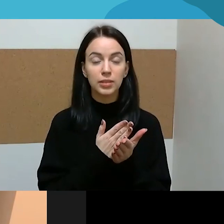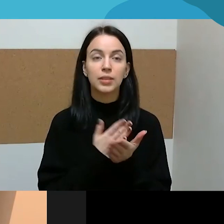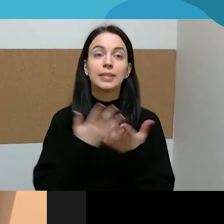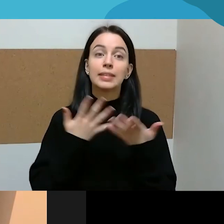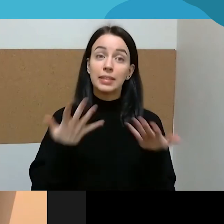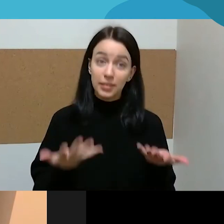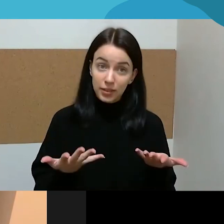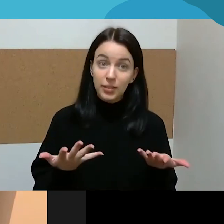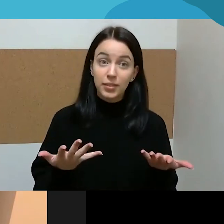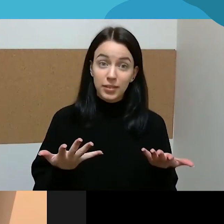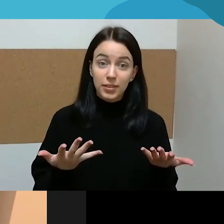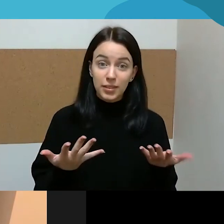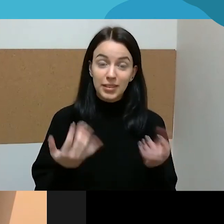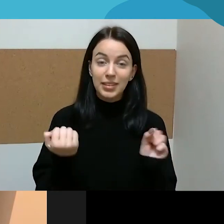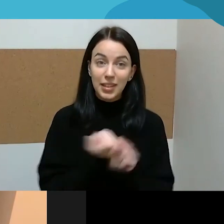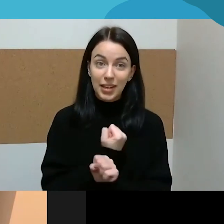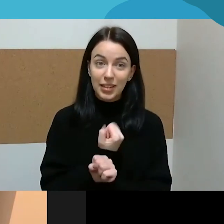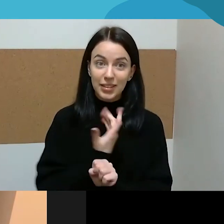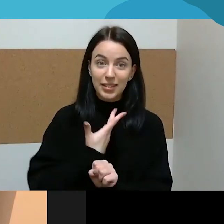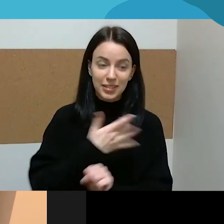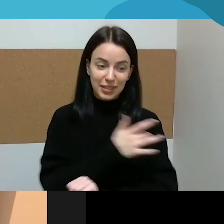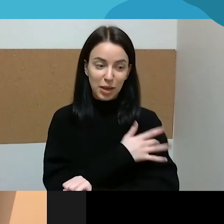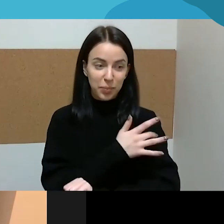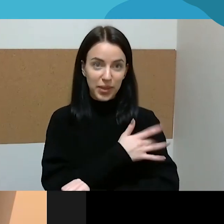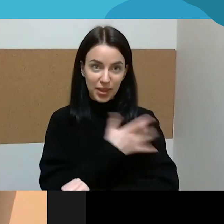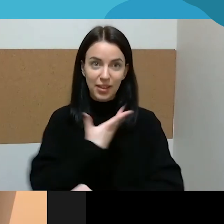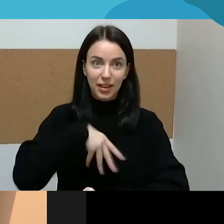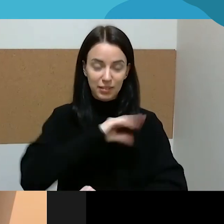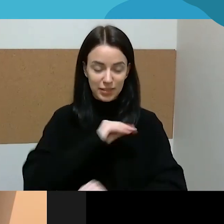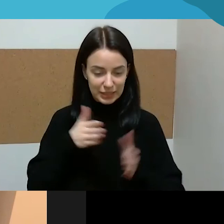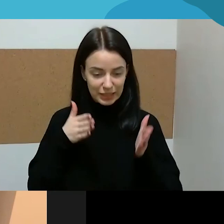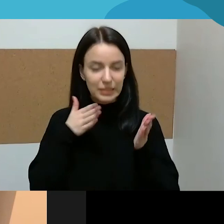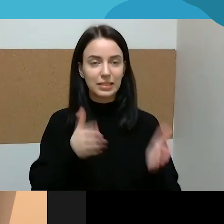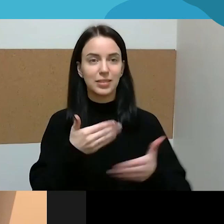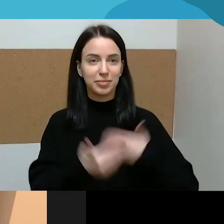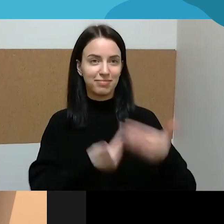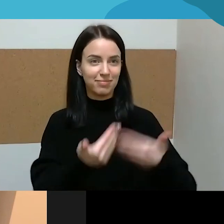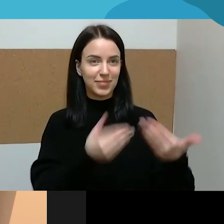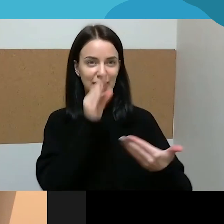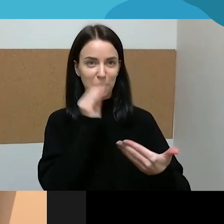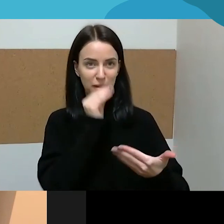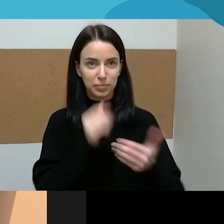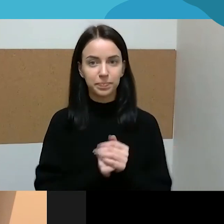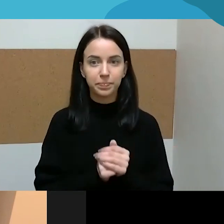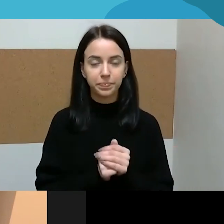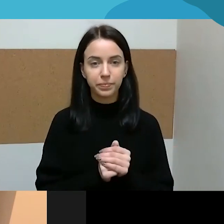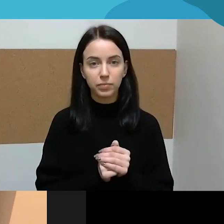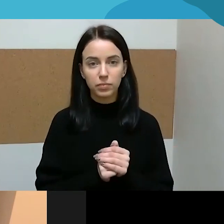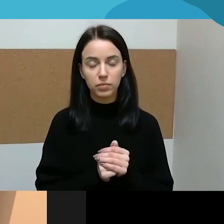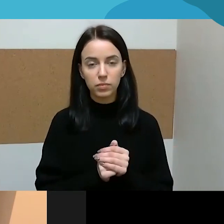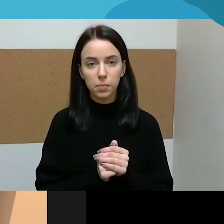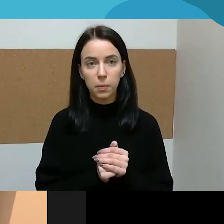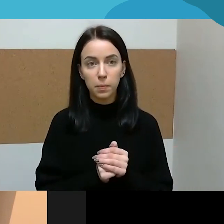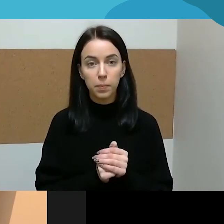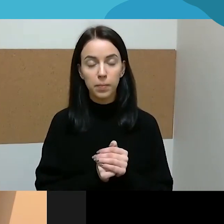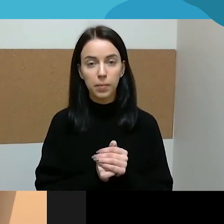visas jėgas ir visą meilę sutelkti ir išgyventi ją. Bet aš matau, čia buvo vienas įdomas klausimas